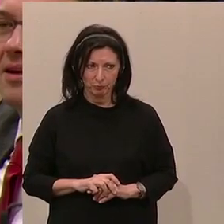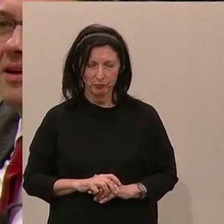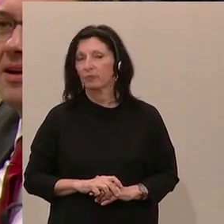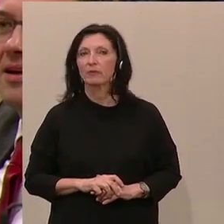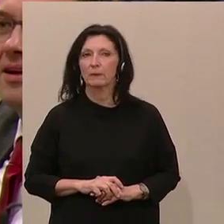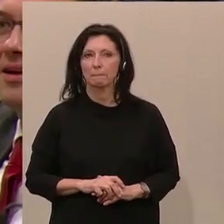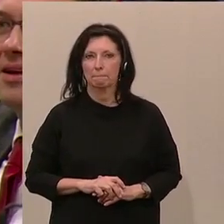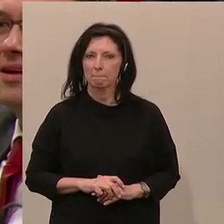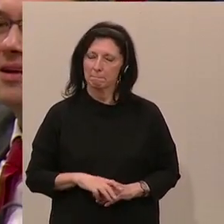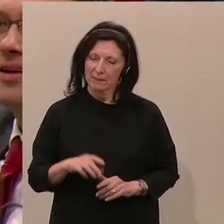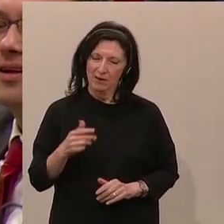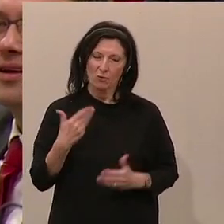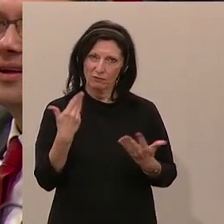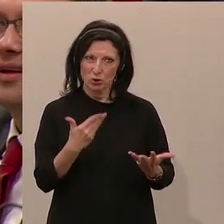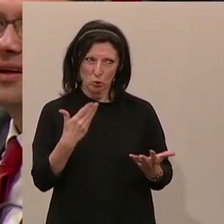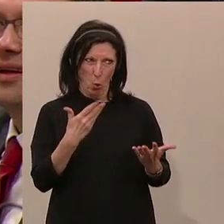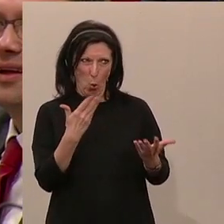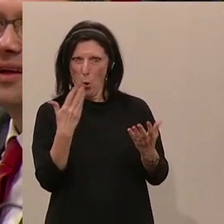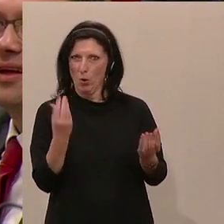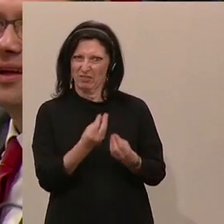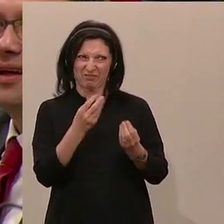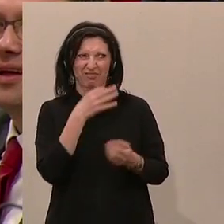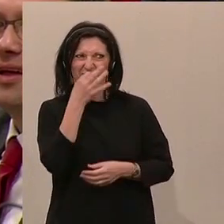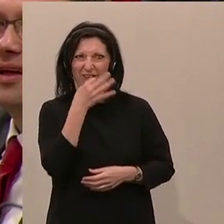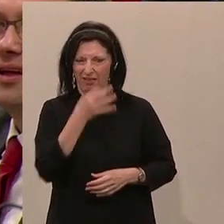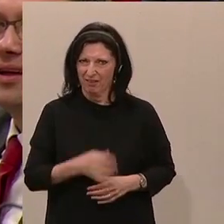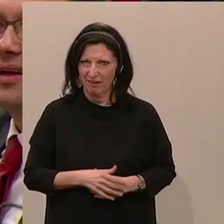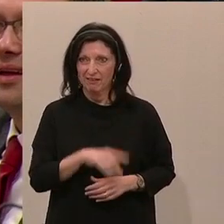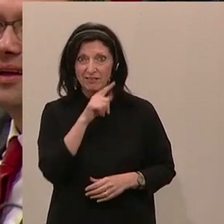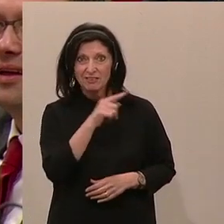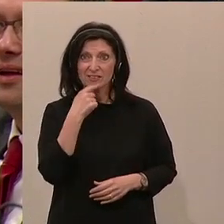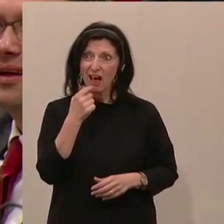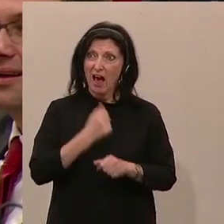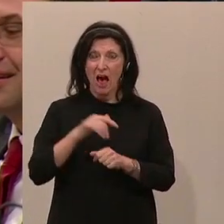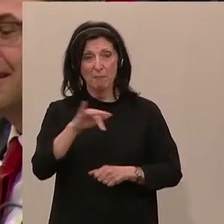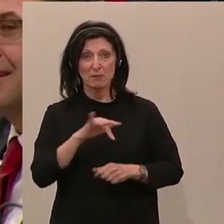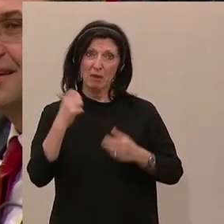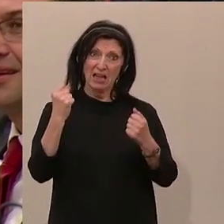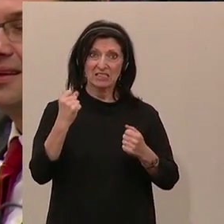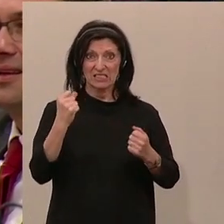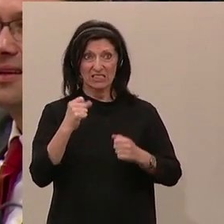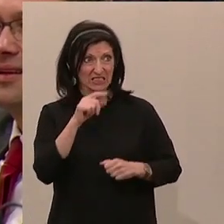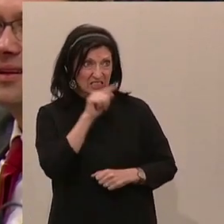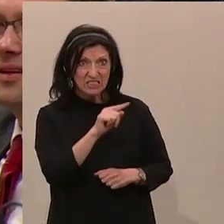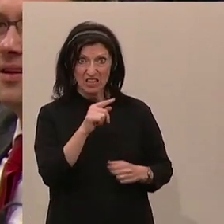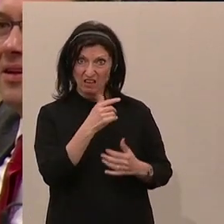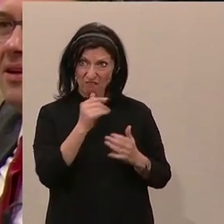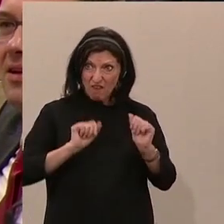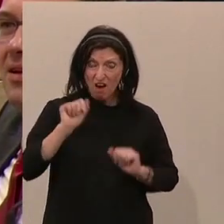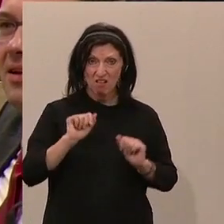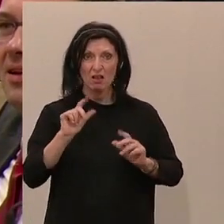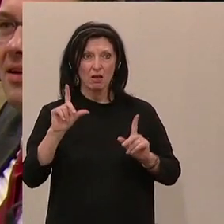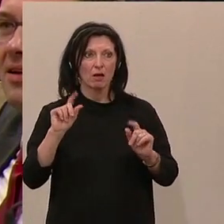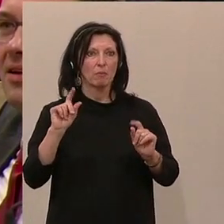Und ich kann es mir nicht verkneifen, bei solchen Redebeträgen sage ich Ihnen, da brauchen Sie nicht von Arbeitsplatzsicherung reden, denn da gefährden Sie Arbeitsplätze, zumindest